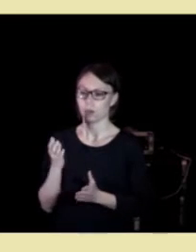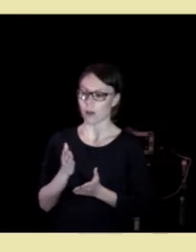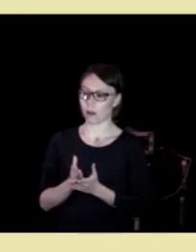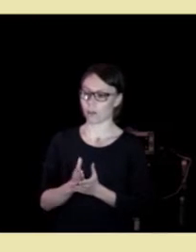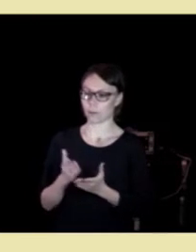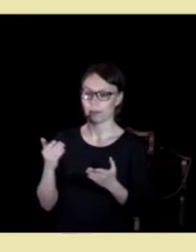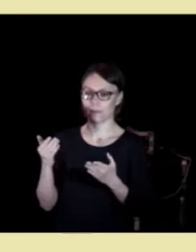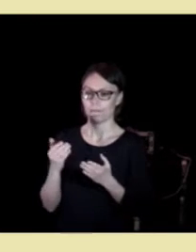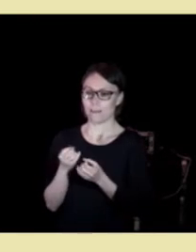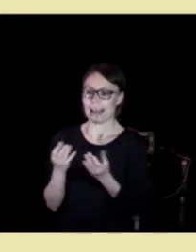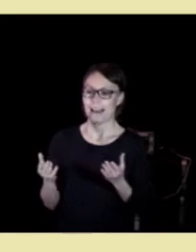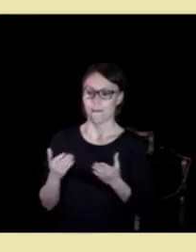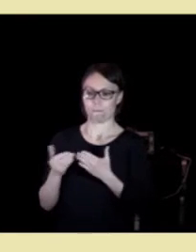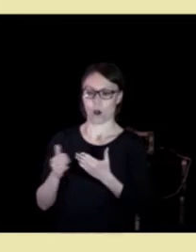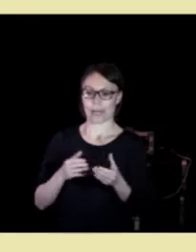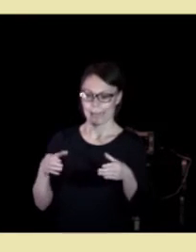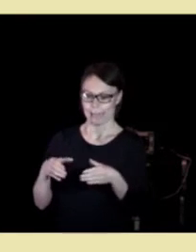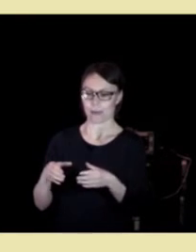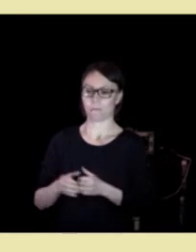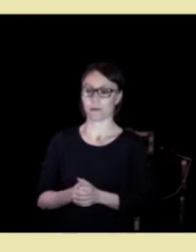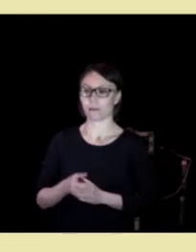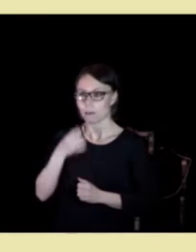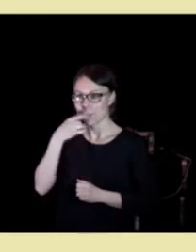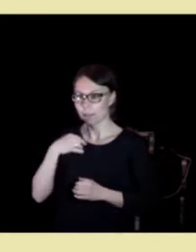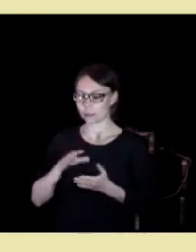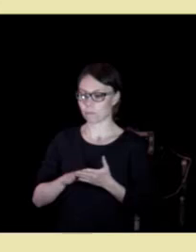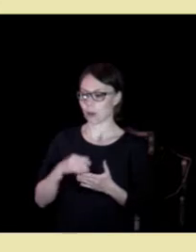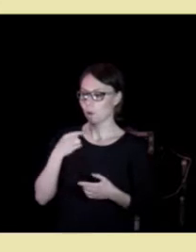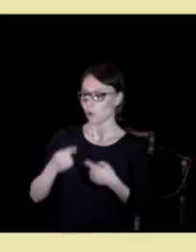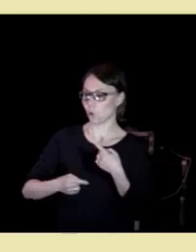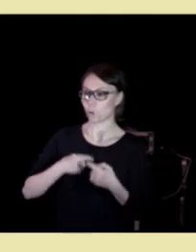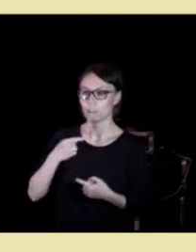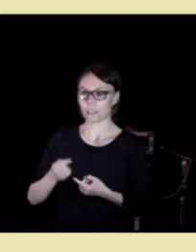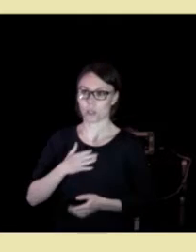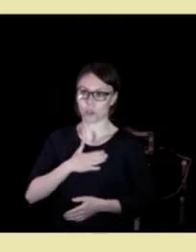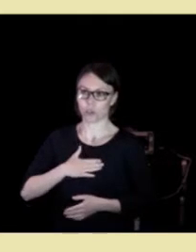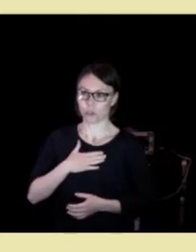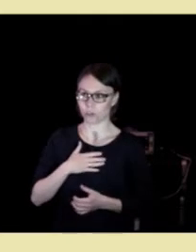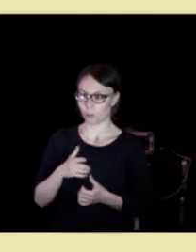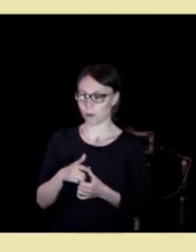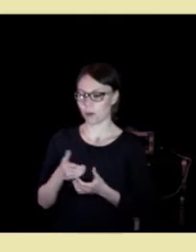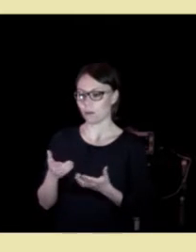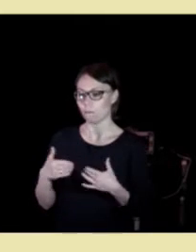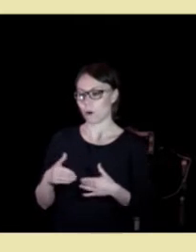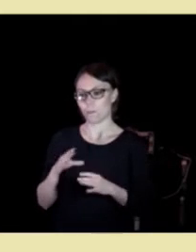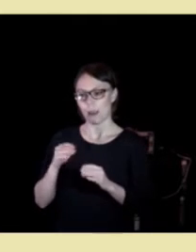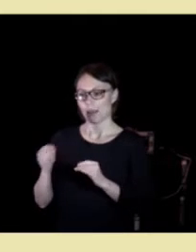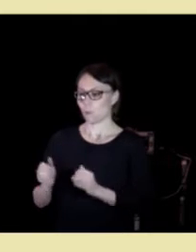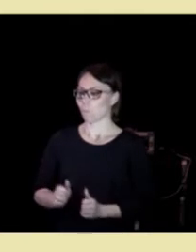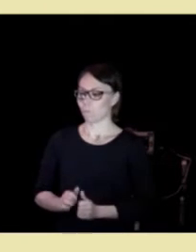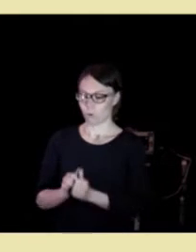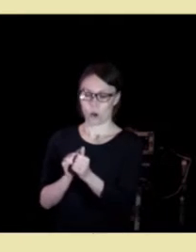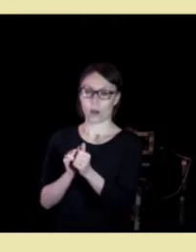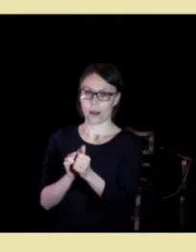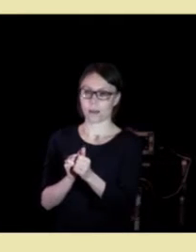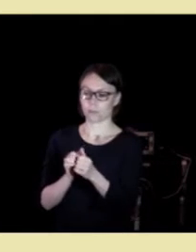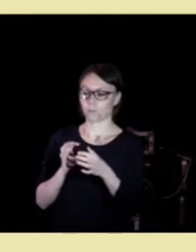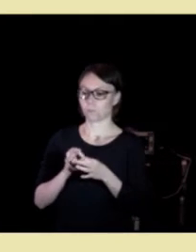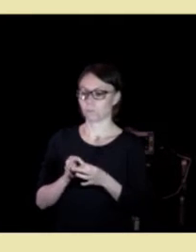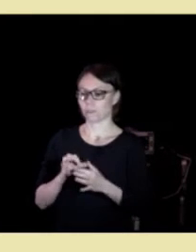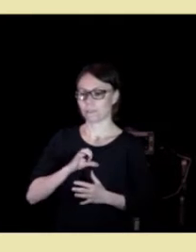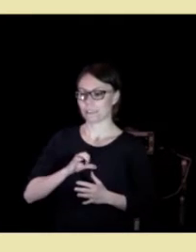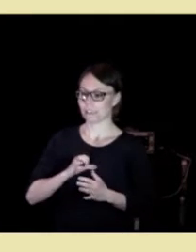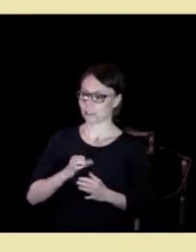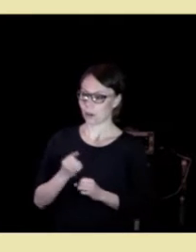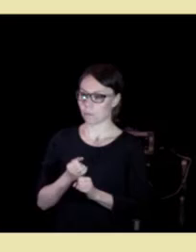av flerfaglige team. Mennesker med kroniske sykdommer vil forberede oppfølging om å organisere